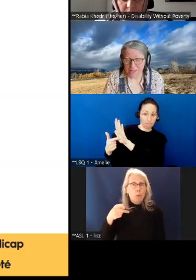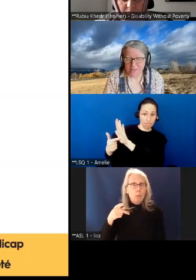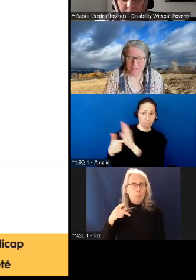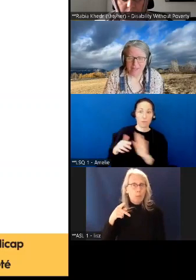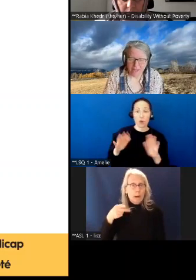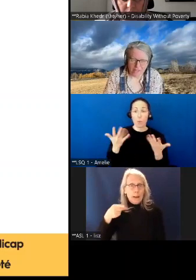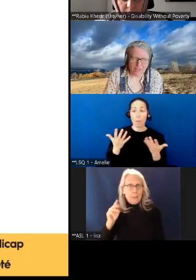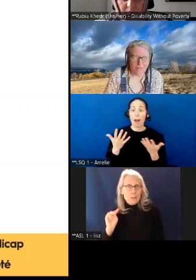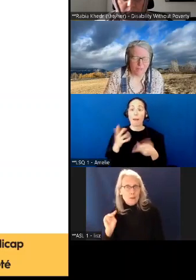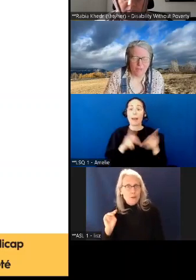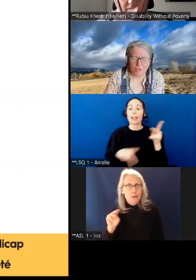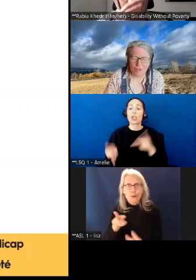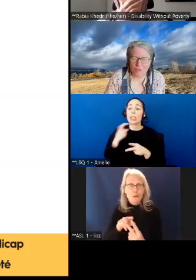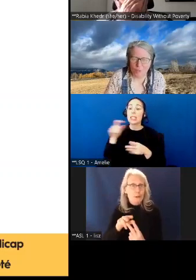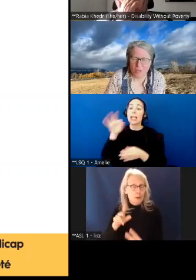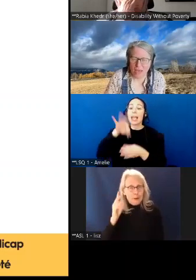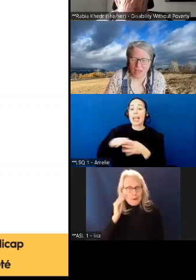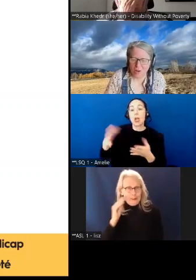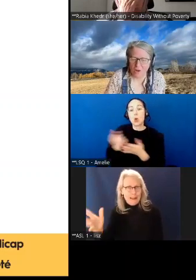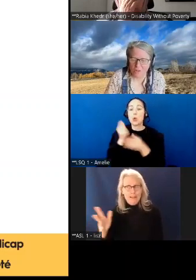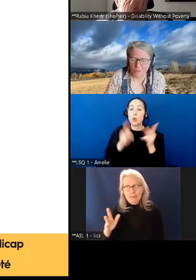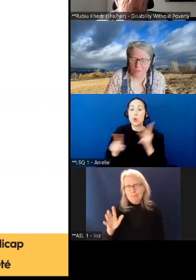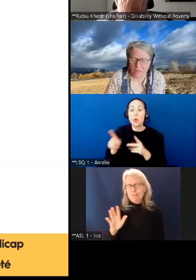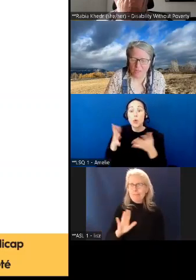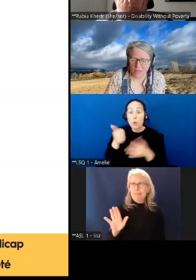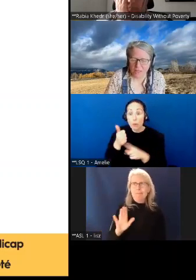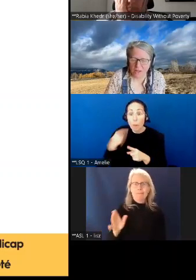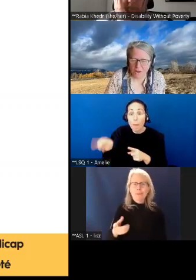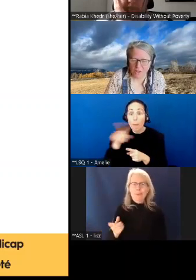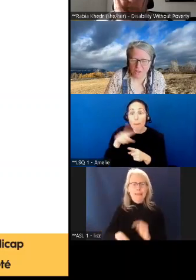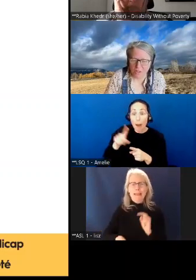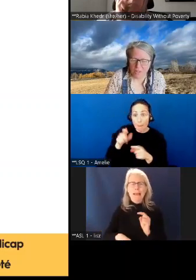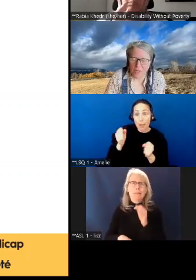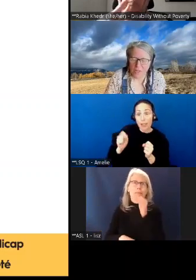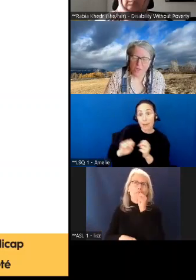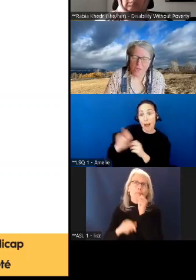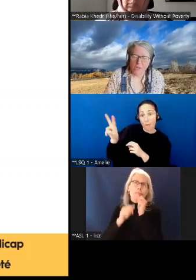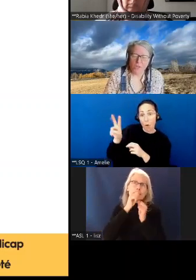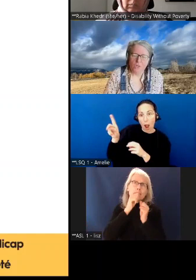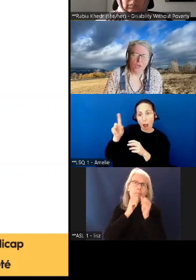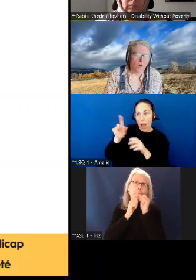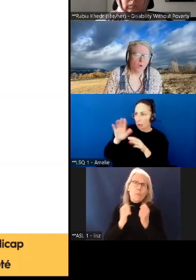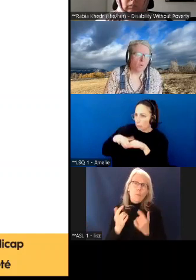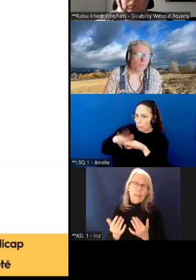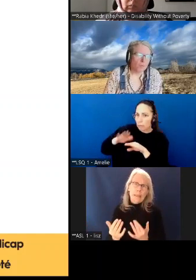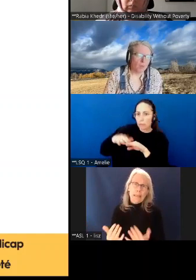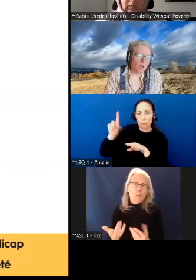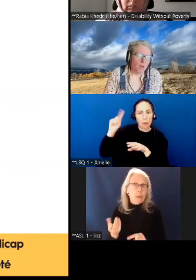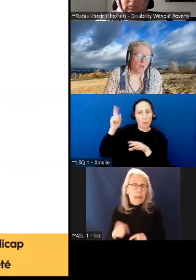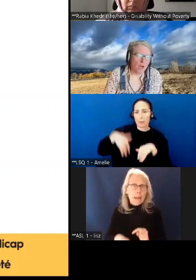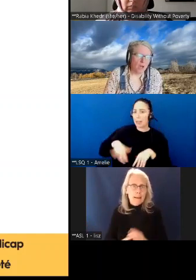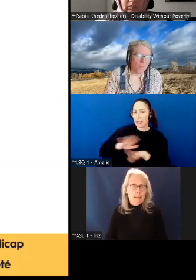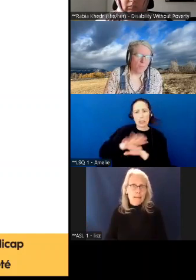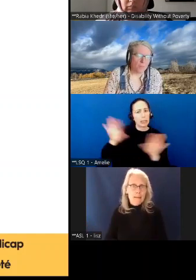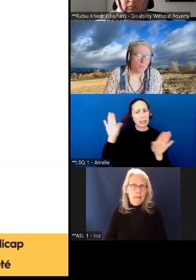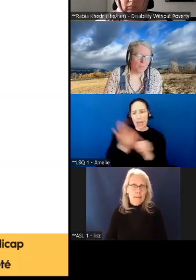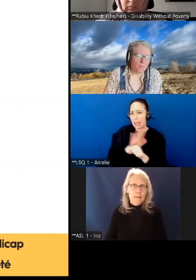nos élus ou vous pouvez même écrire au premier ministre lui-même pour lui dire que nous ne pouvons plus attendre.